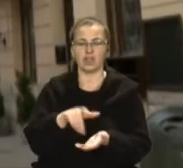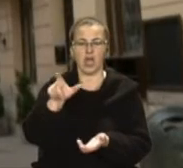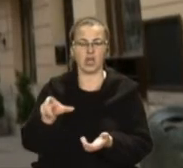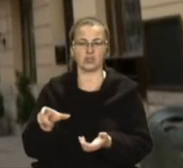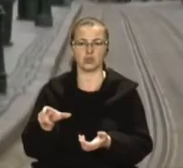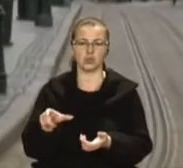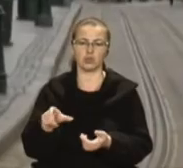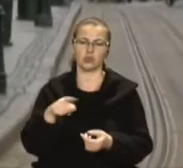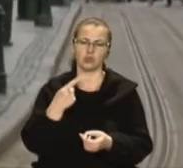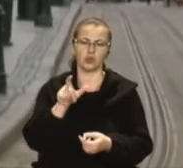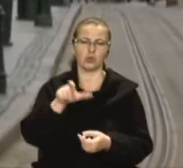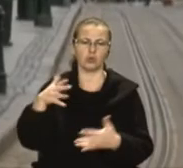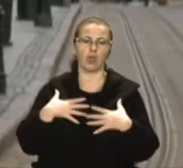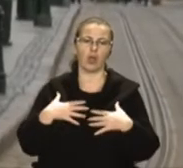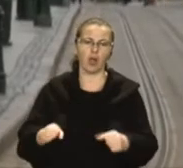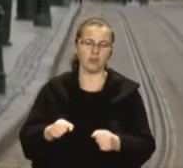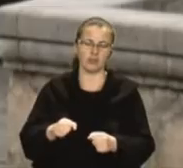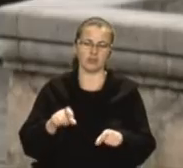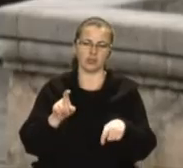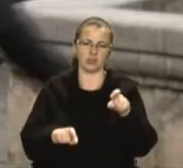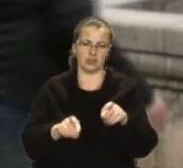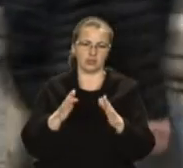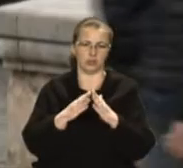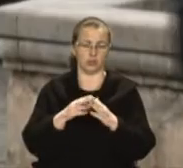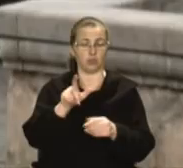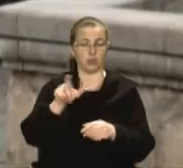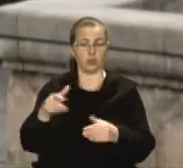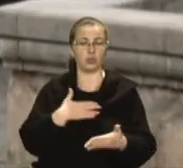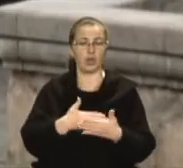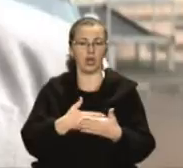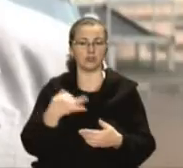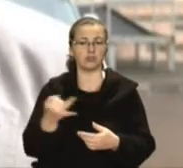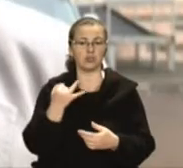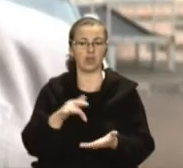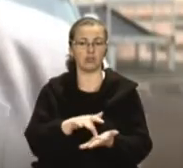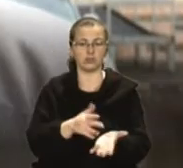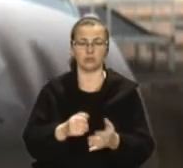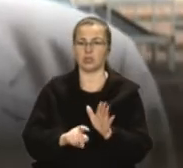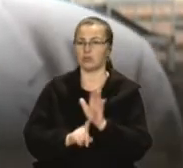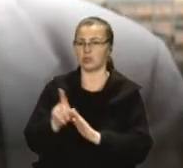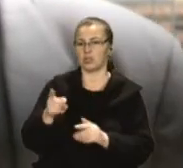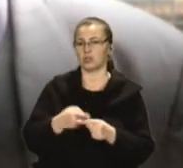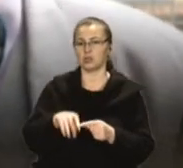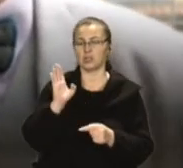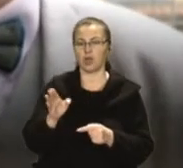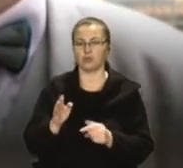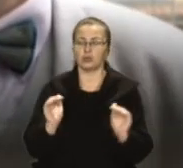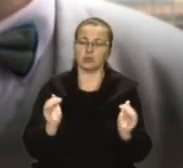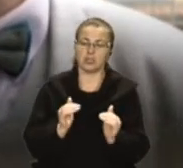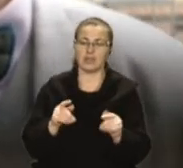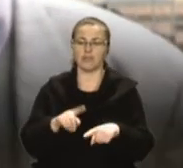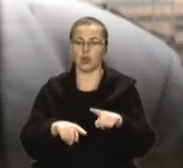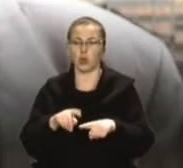каже, людям набридли сидіти вдома. І вони вже активно цікавляться екскурсіями. На початку це будуть маленькі, родинні